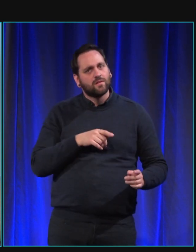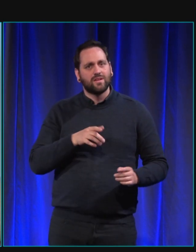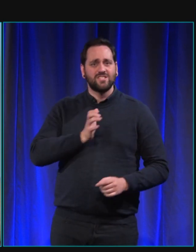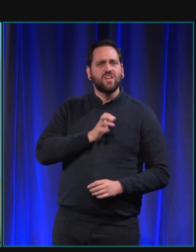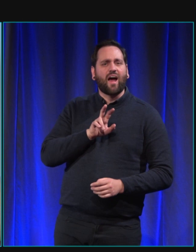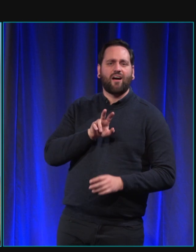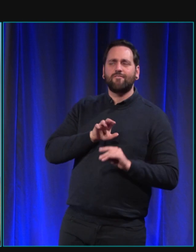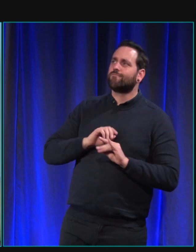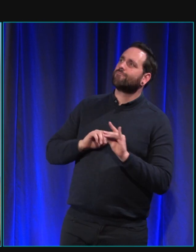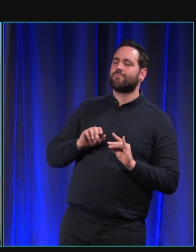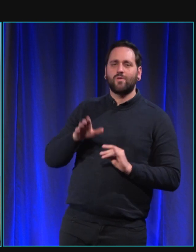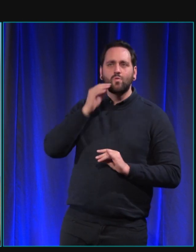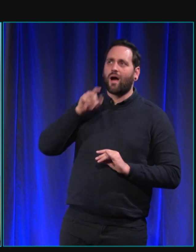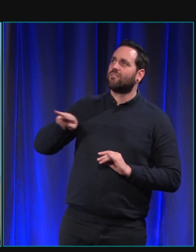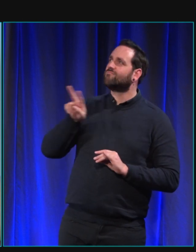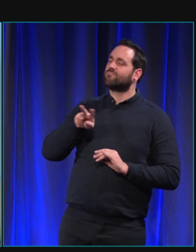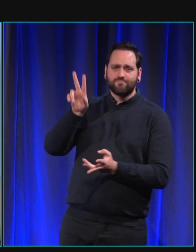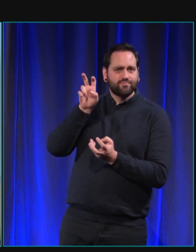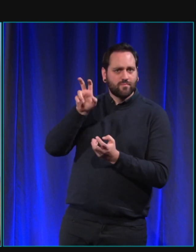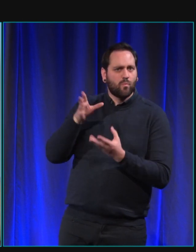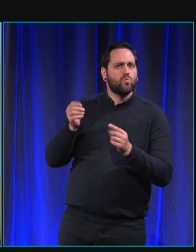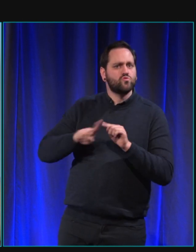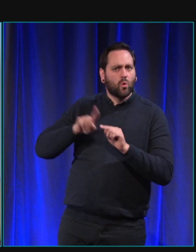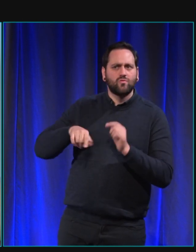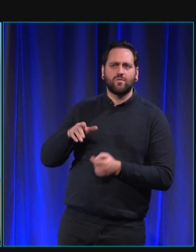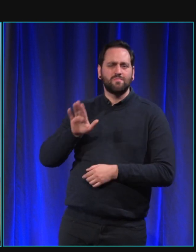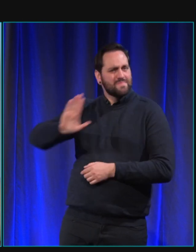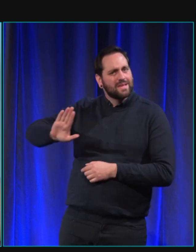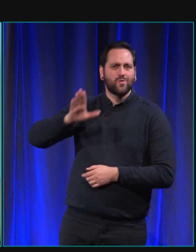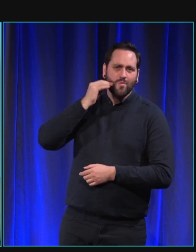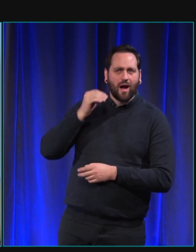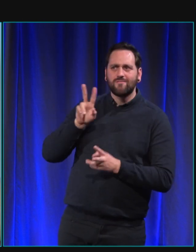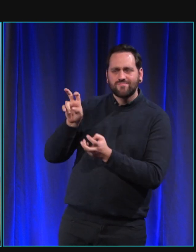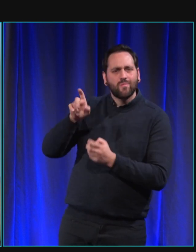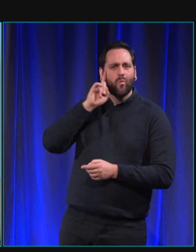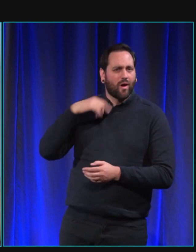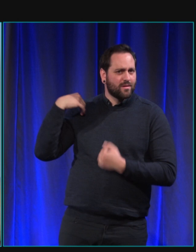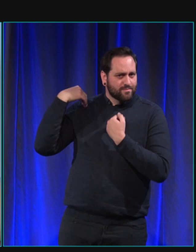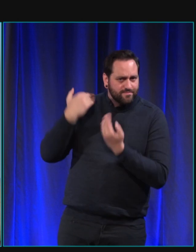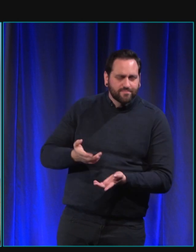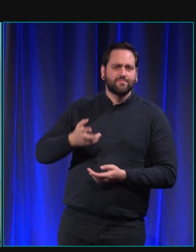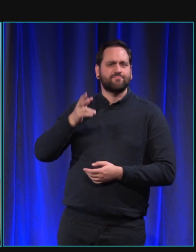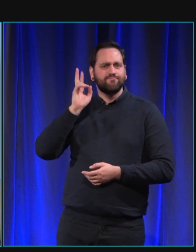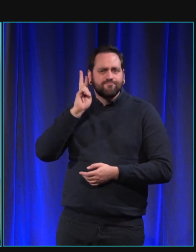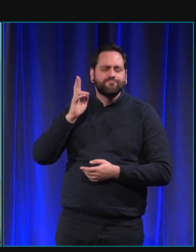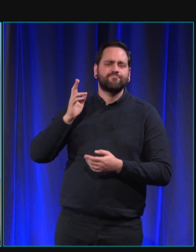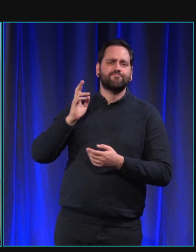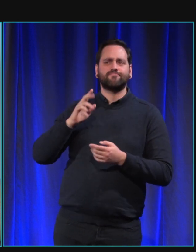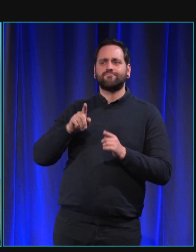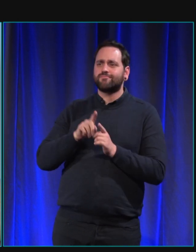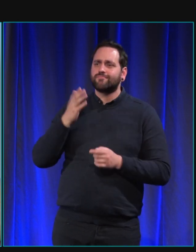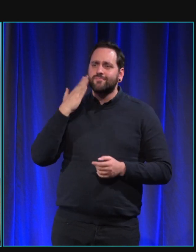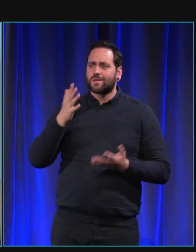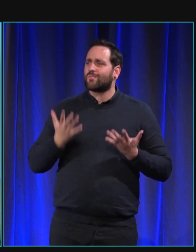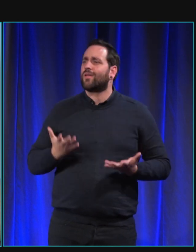Ils ont pu acquérir ces compétences au cours de la domestication, et puis de plus en plus, puisque les chiens de compagnie sont dans nos foyers